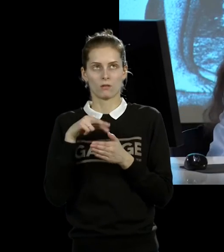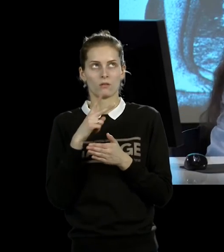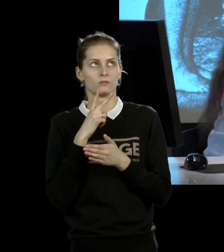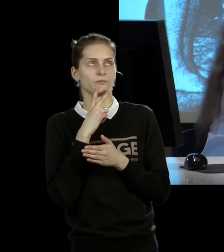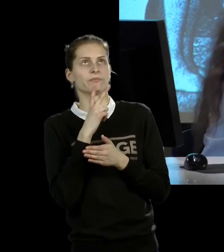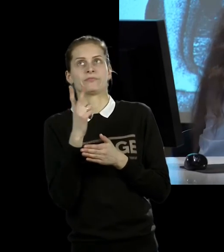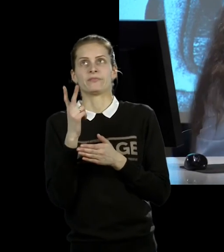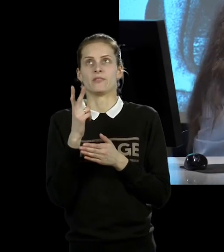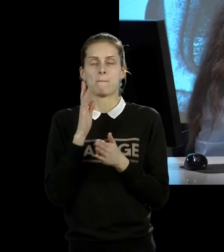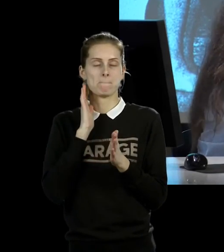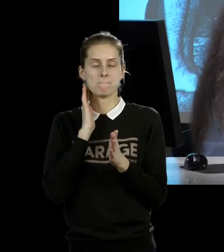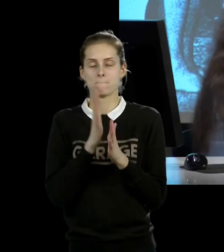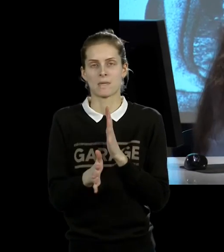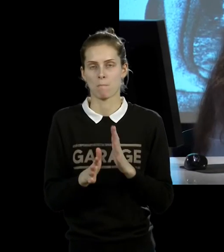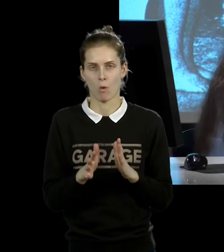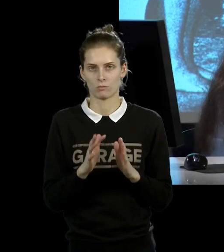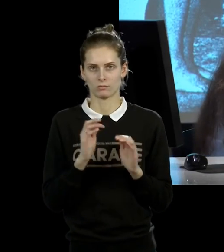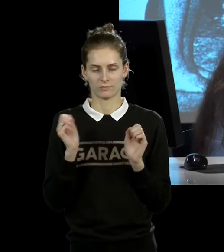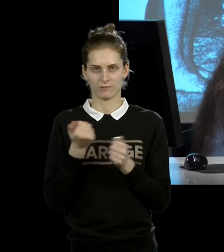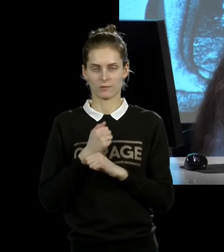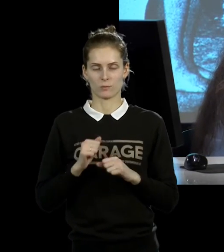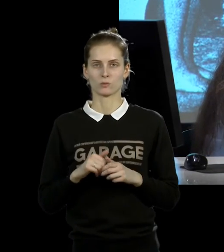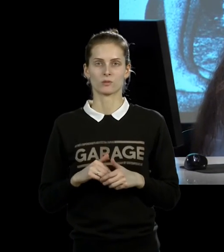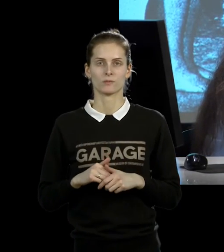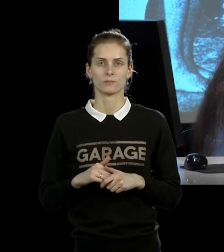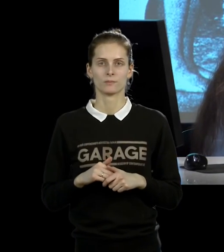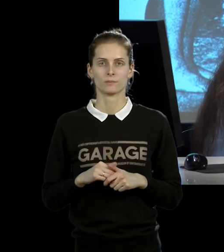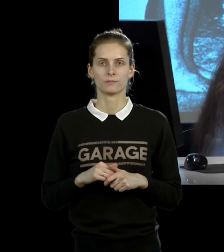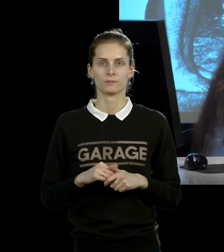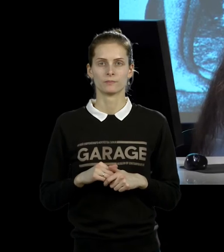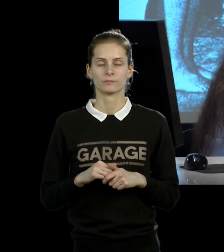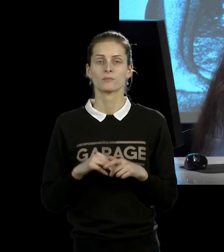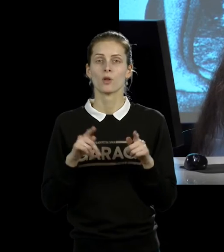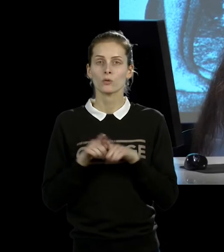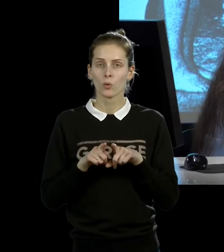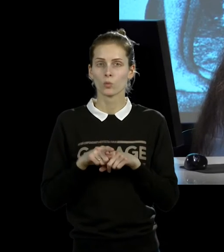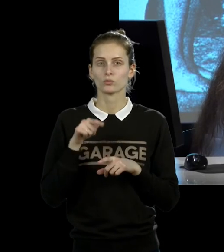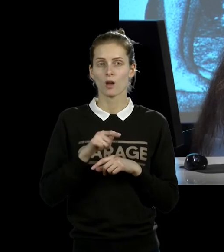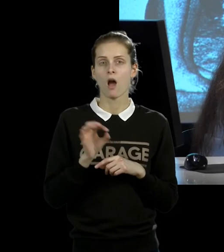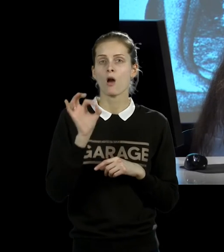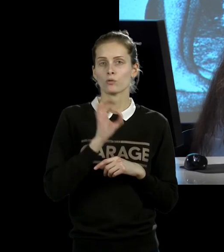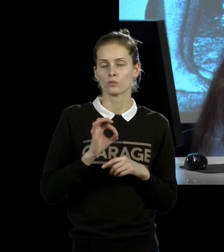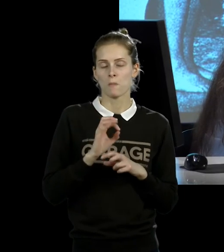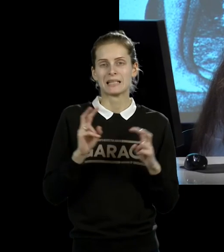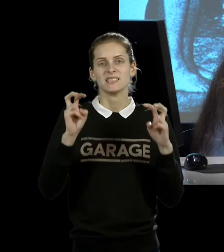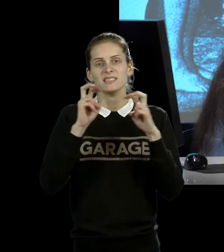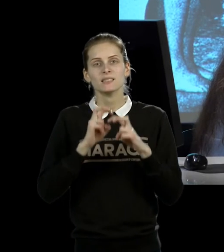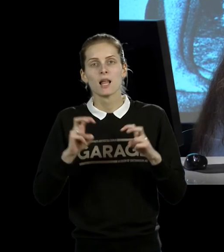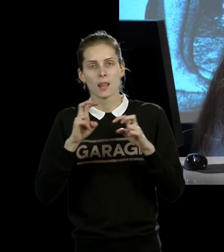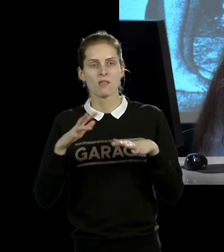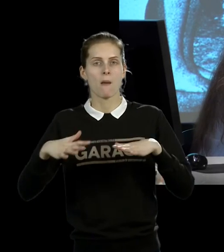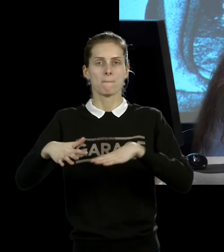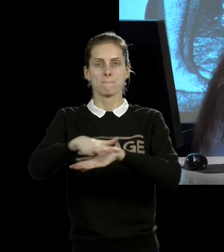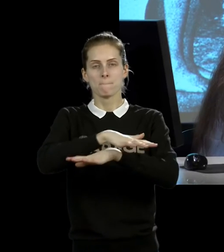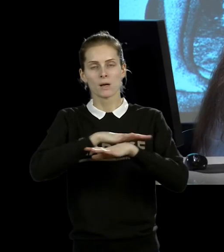также, как и в акции, которую мы смотрели, это исследование пространства. Акции, вот эти две акции,